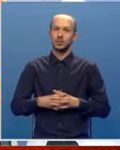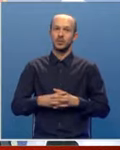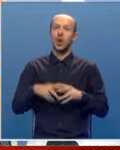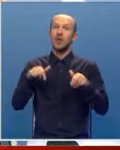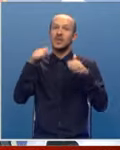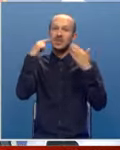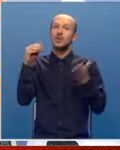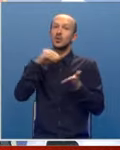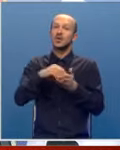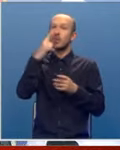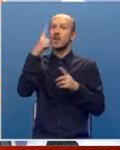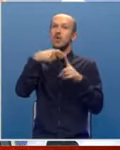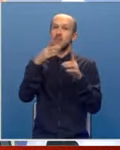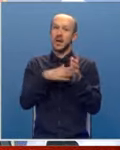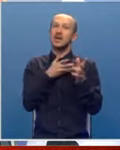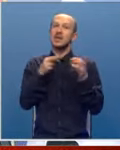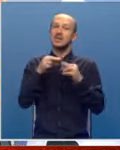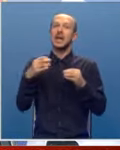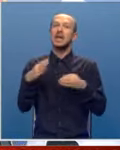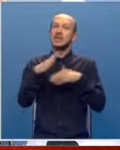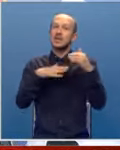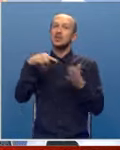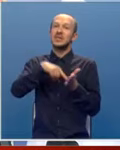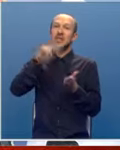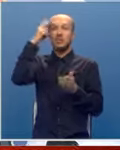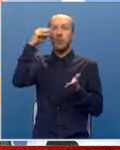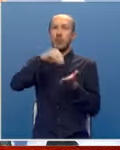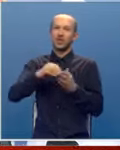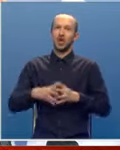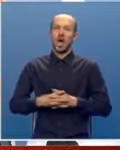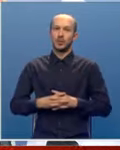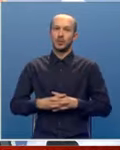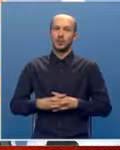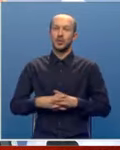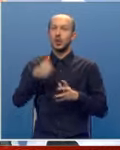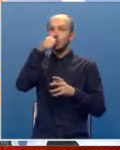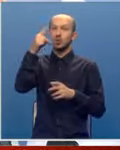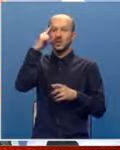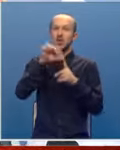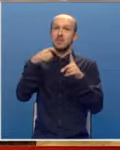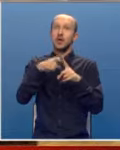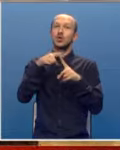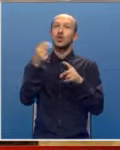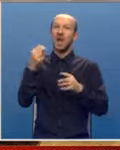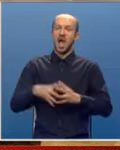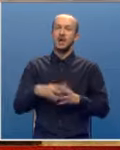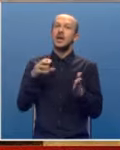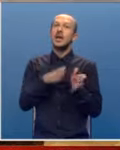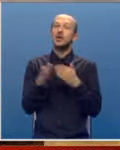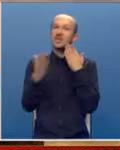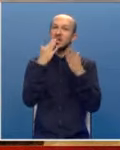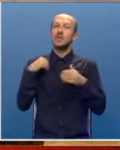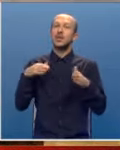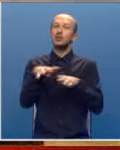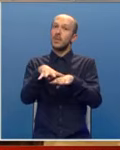Ove sjednice je doznašeno milijon maraka za izgradnju centralnog spomenobilježja. Što znači da ipak to valja. Redovna sjednica